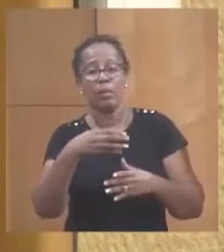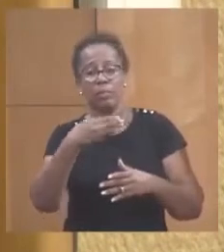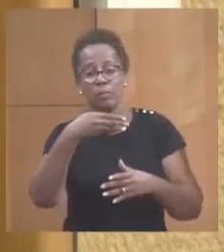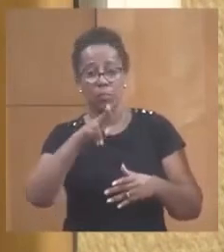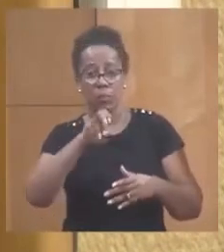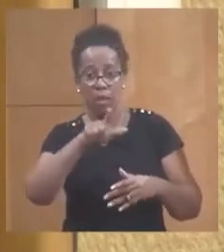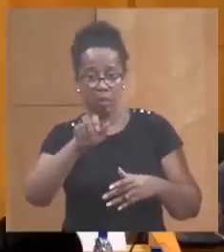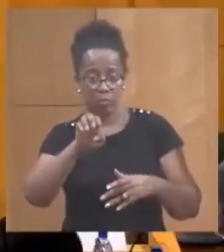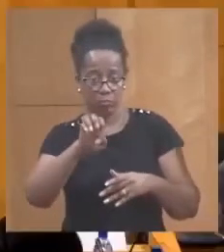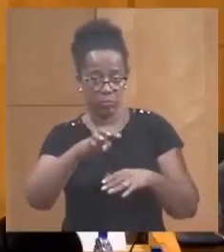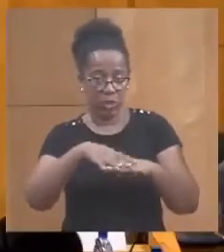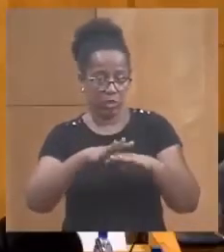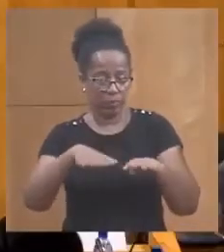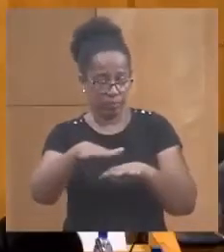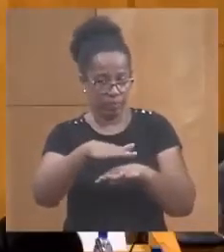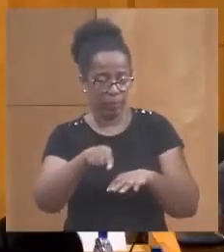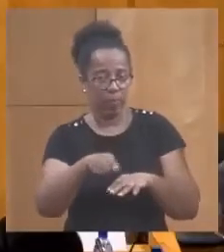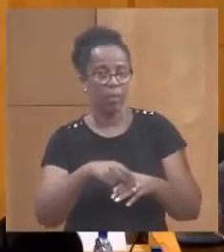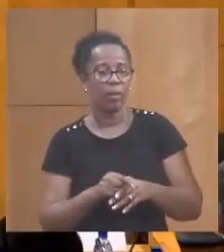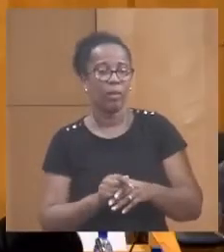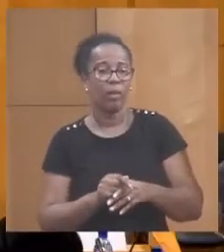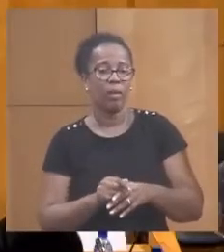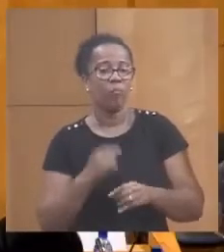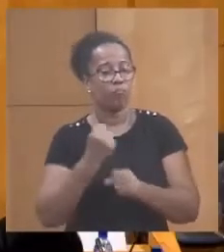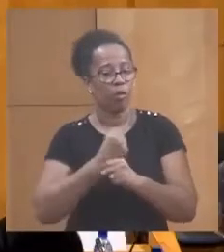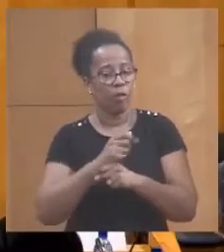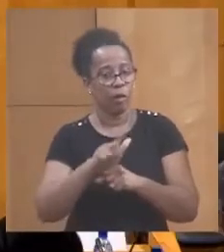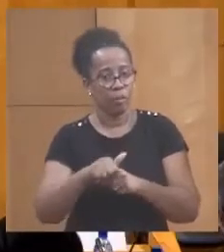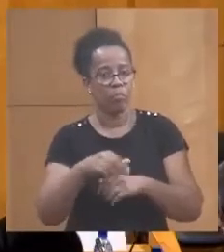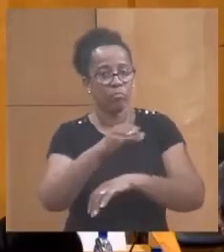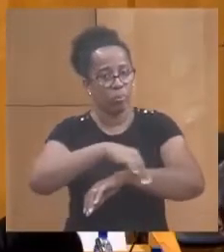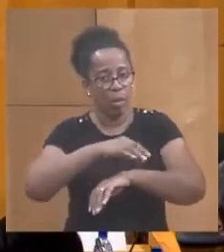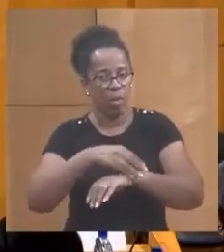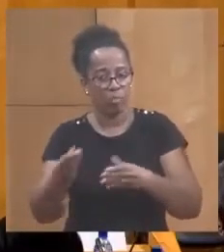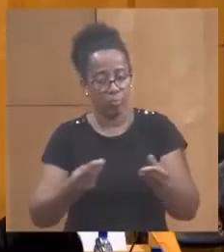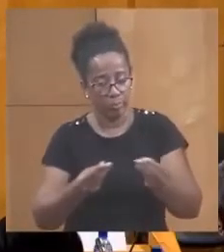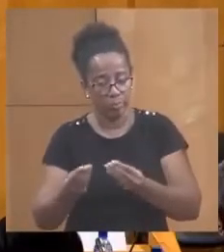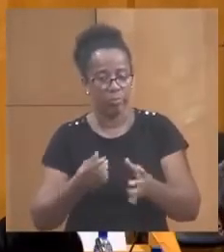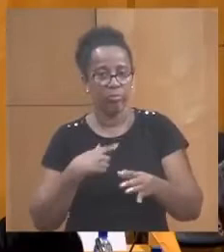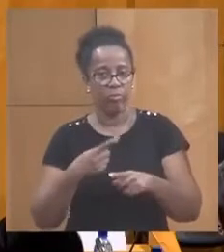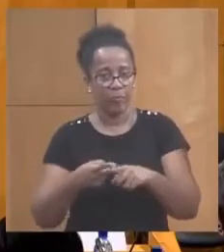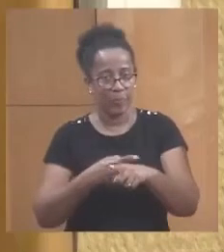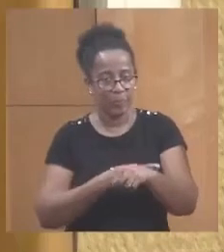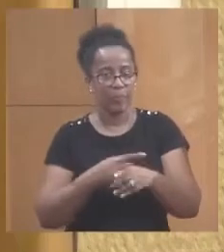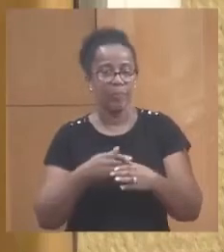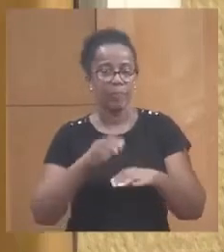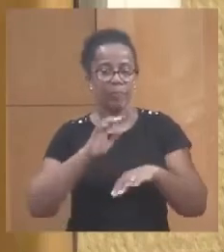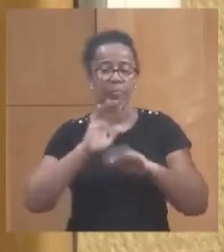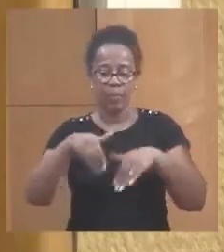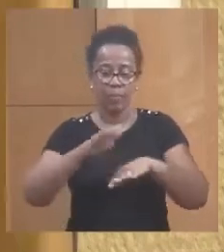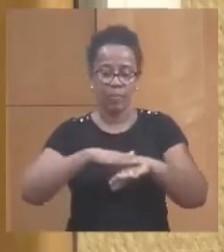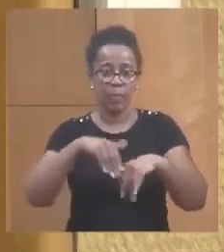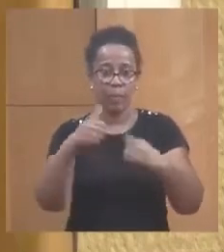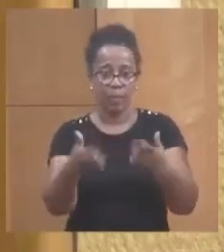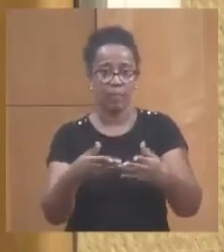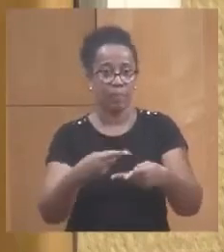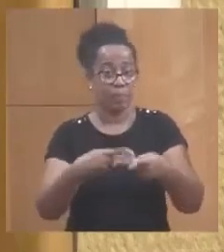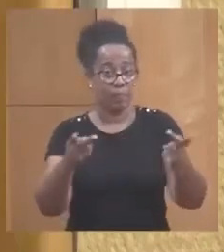en train de travailler. Les plans sortent au fur et à mesure. Ensuite, les appels d'offres sont lancés et il y a déjà